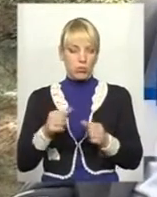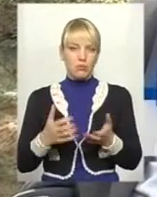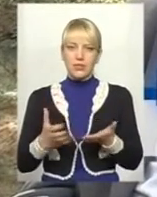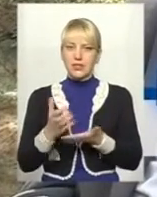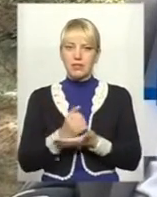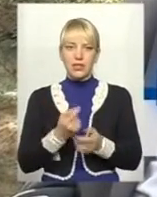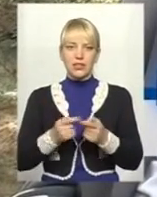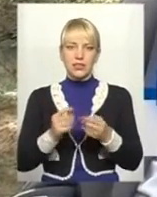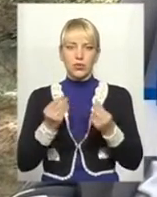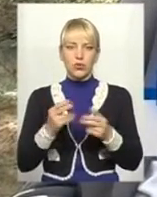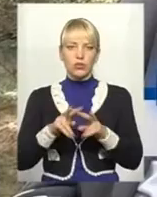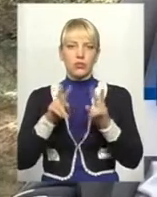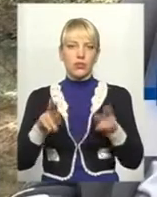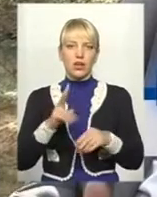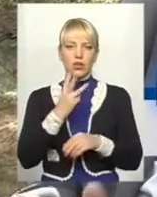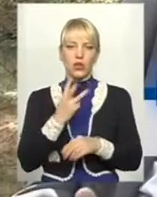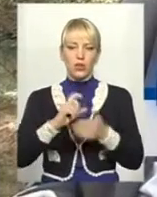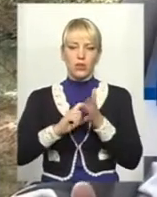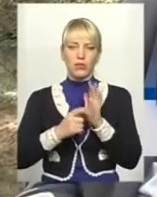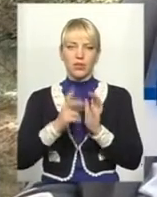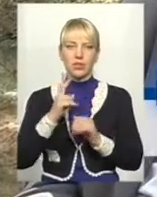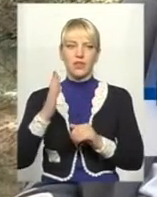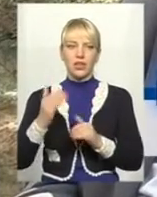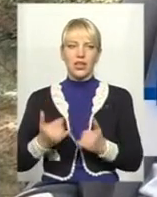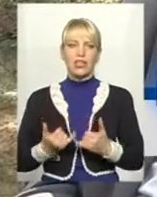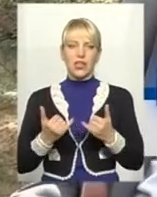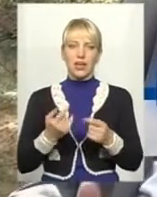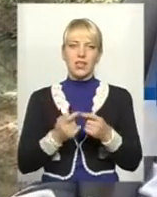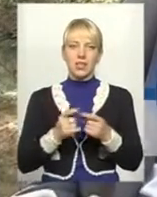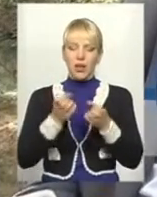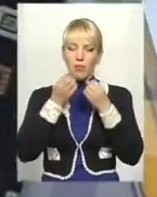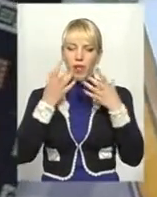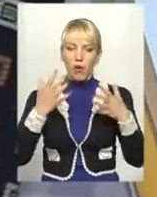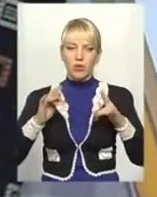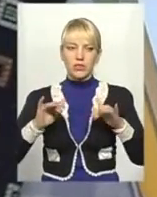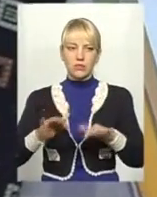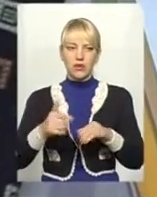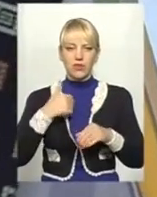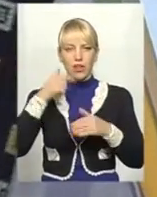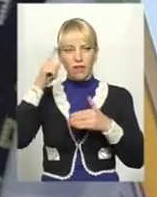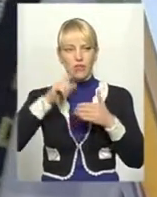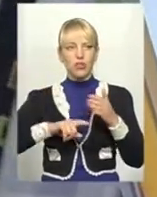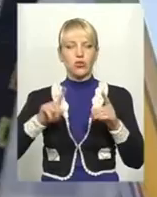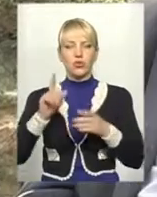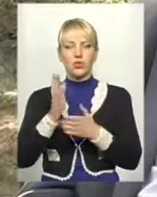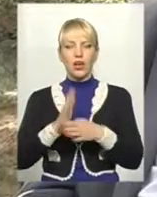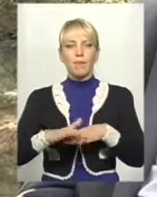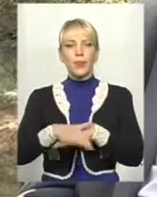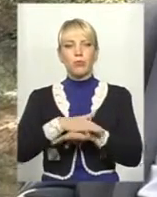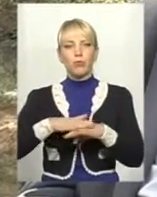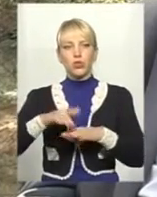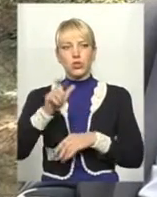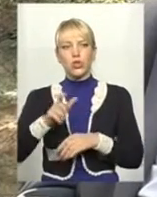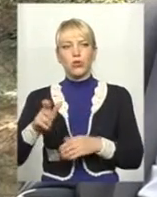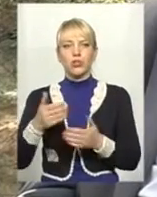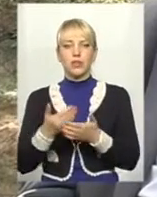образно кажучи, на одну трикімнатну квартиру раді цієї благої справи. Я вірю в це. Є публічні люди, такі